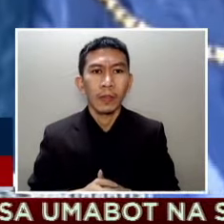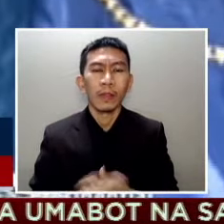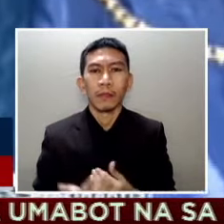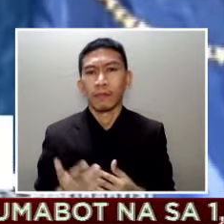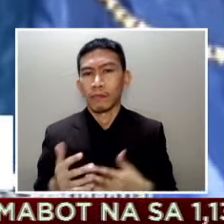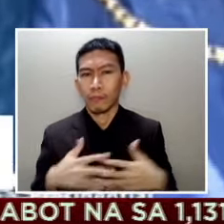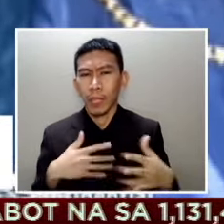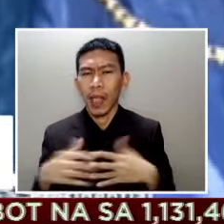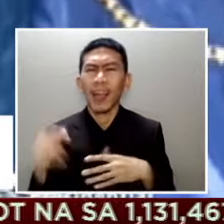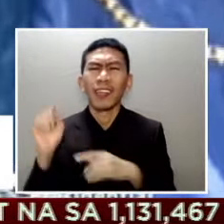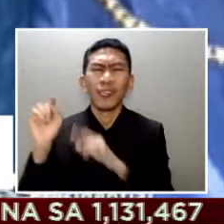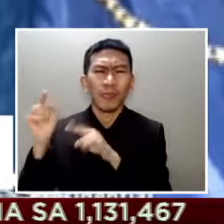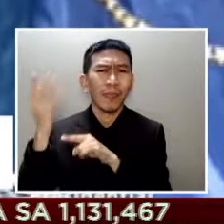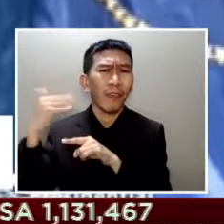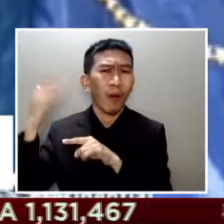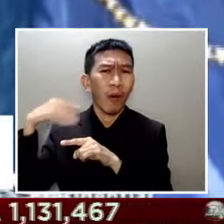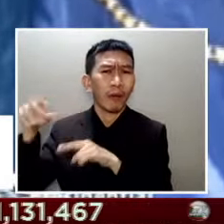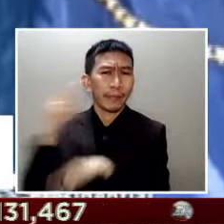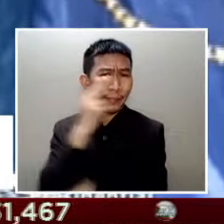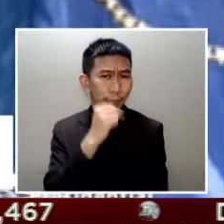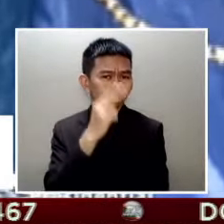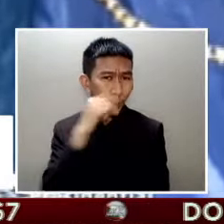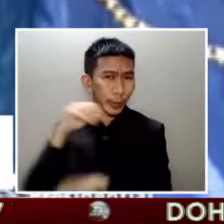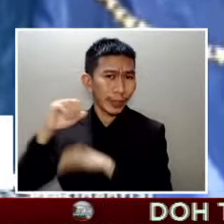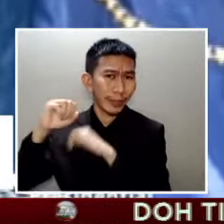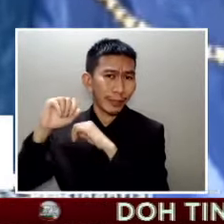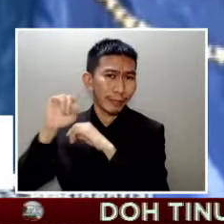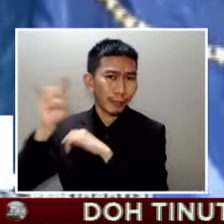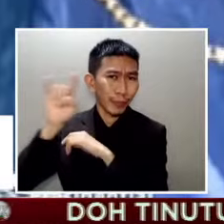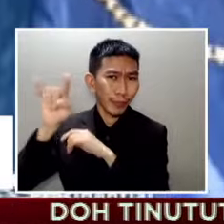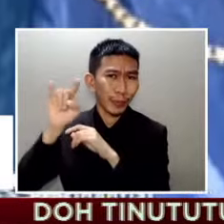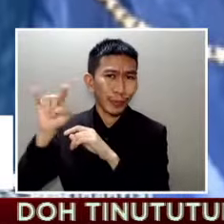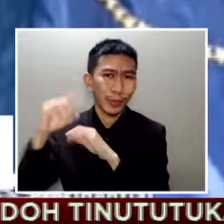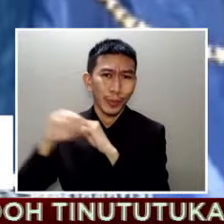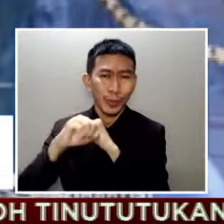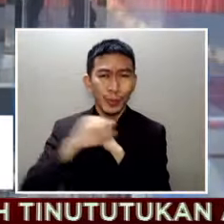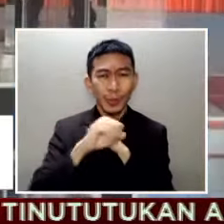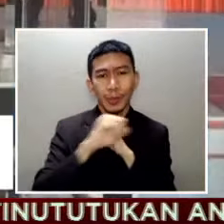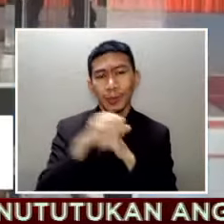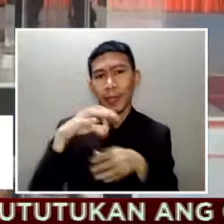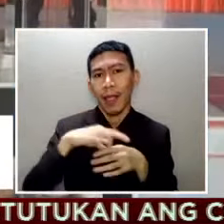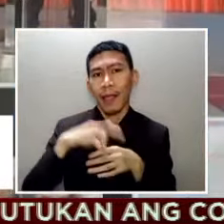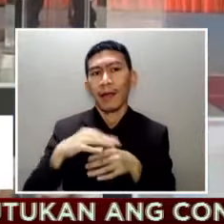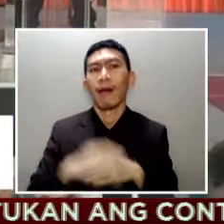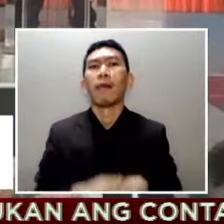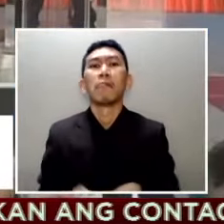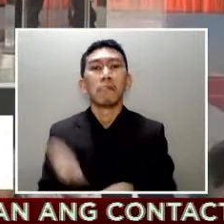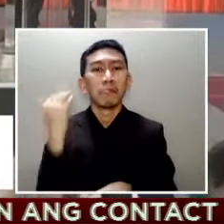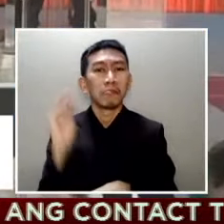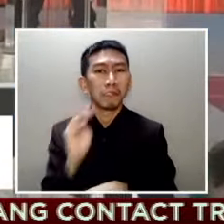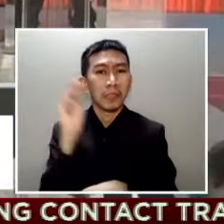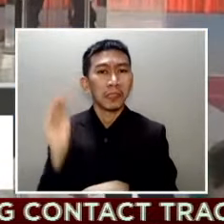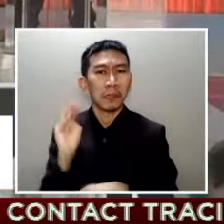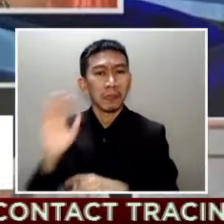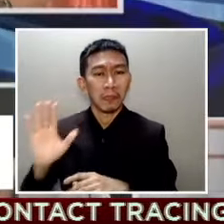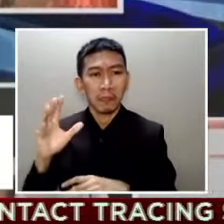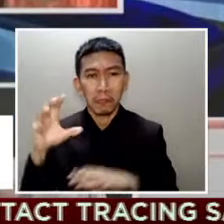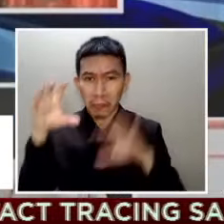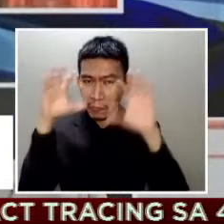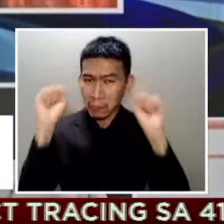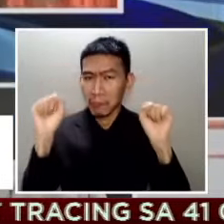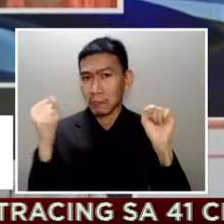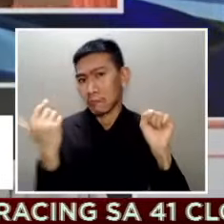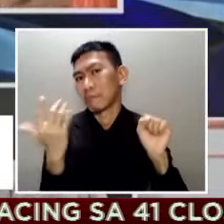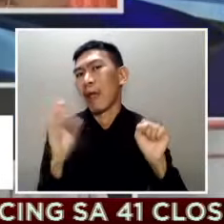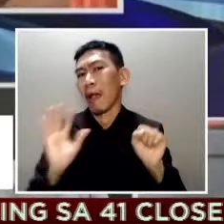Joke lang Ganito inilarawan ni Pangulong Rodrigo Duterte noong lunes ang kanyang naging jetski promise noong kampanya